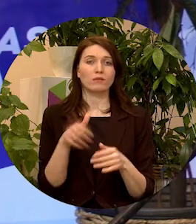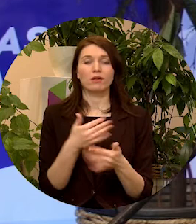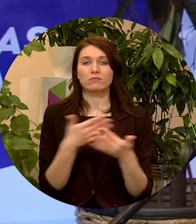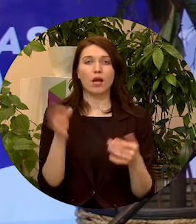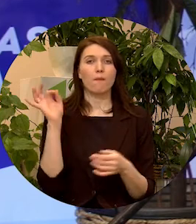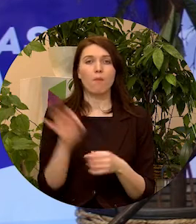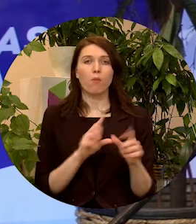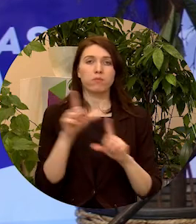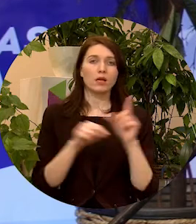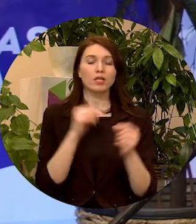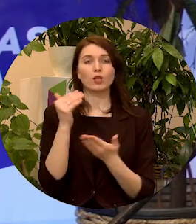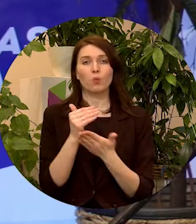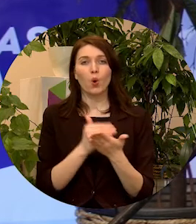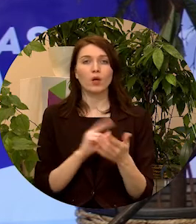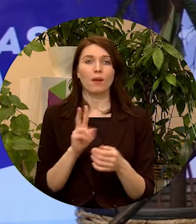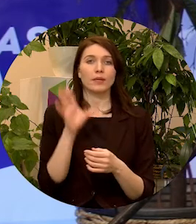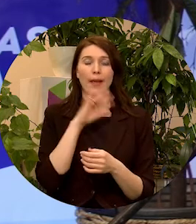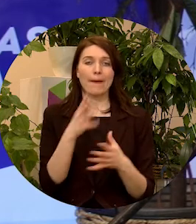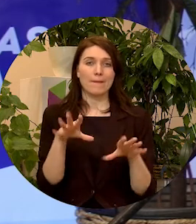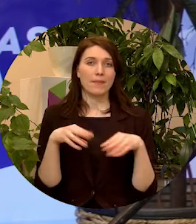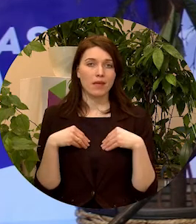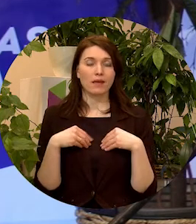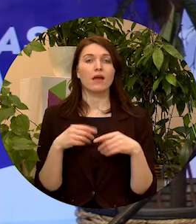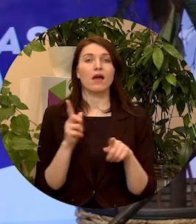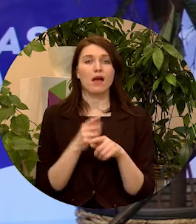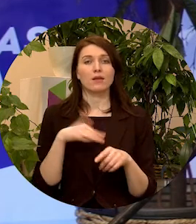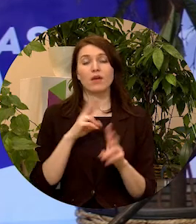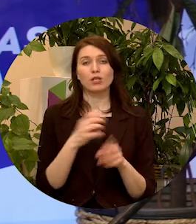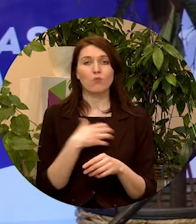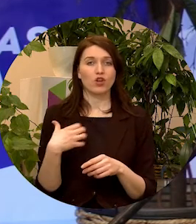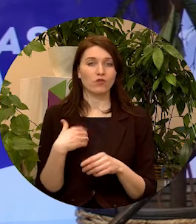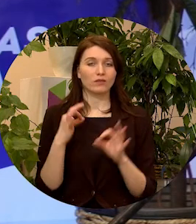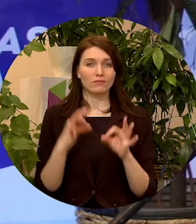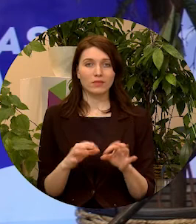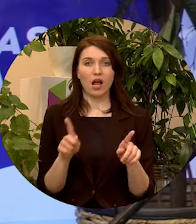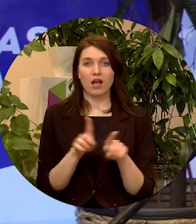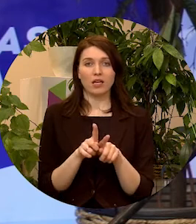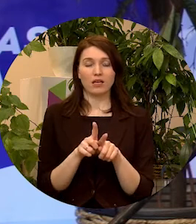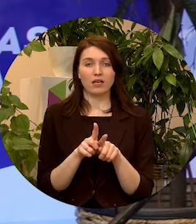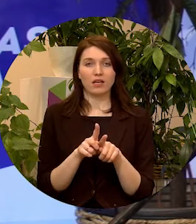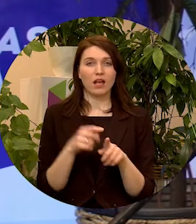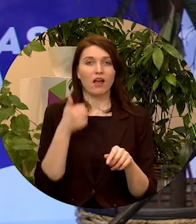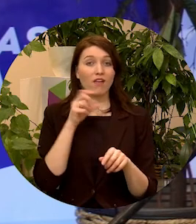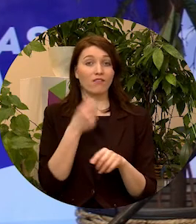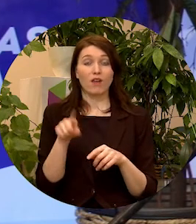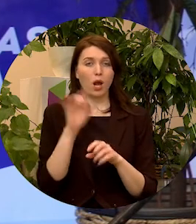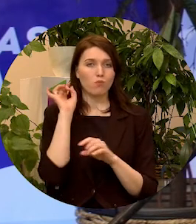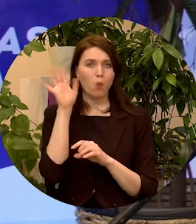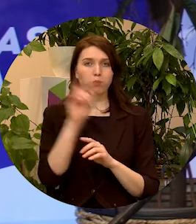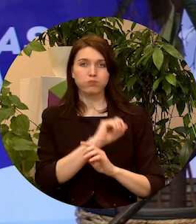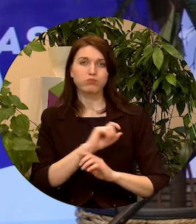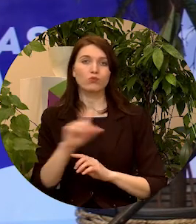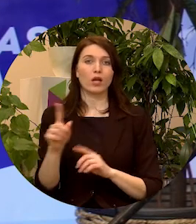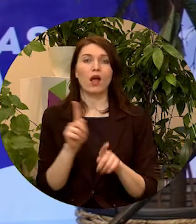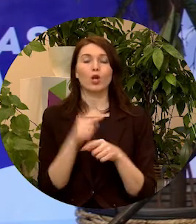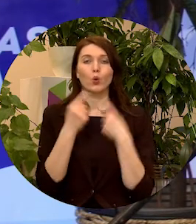mobilitātes programmām, kas ir pieejamas. Un mēs kā pašvaldības noteikti arī aizvien vairāk popularizēsim